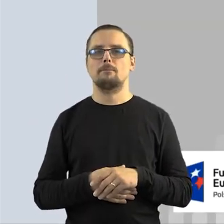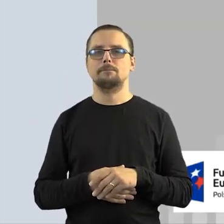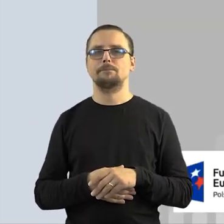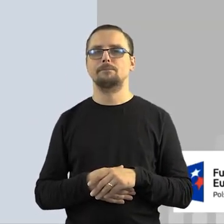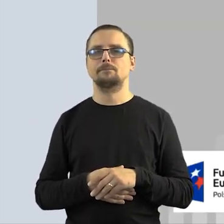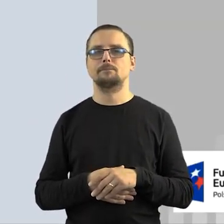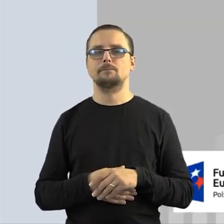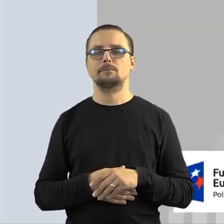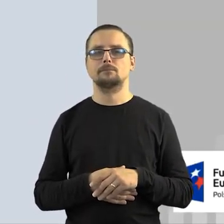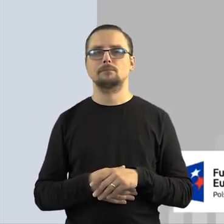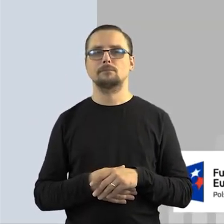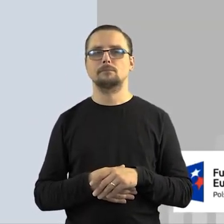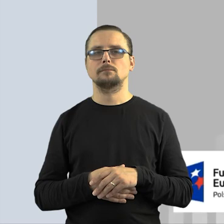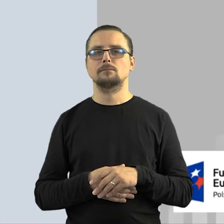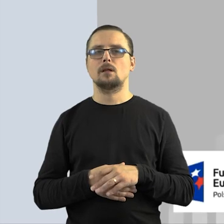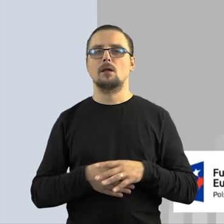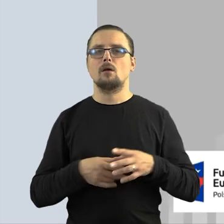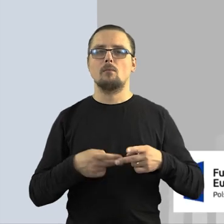naruszeniem jest prawa autorskiego.